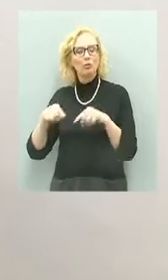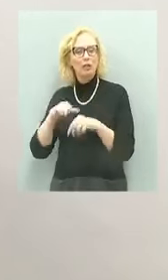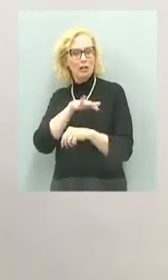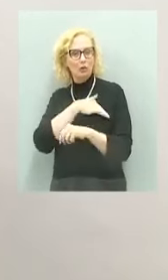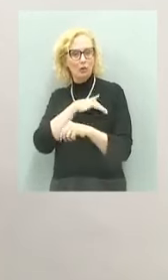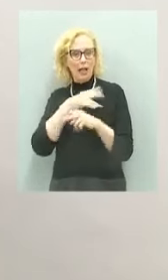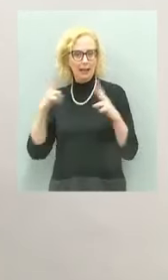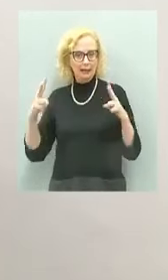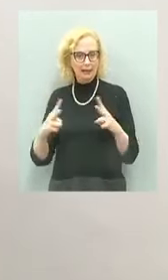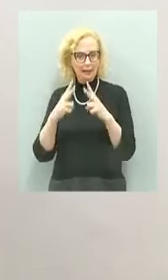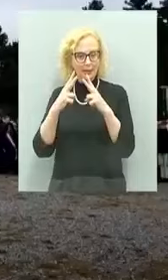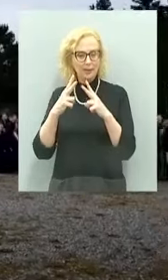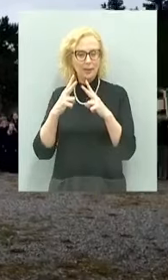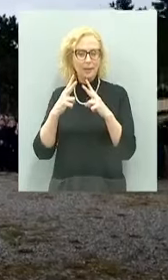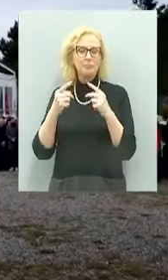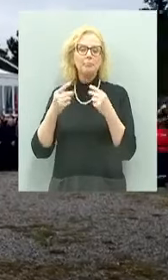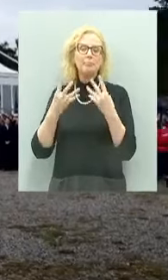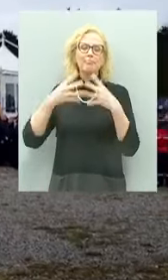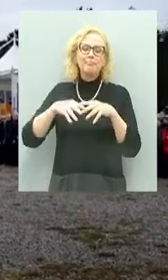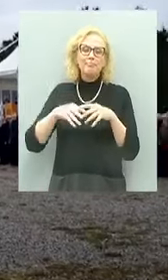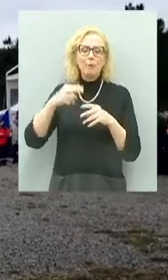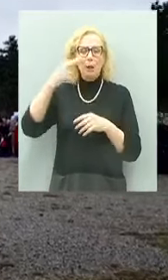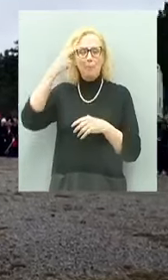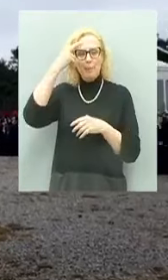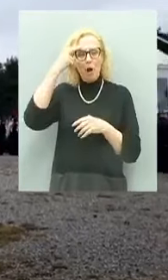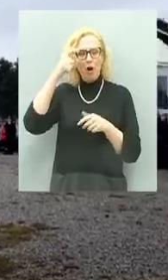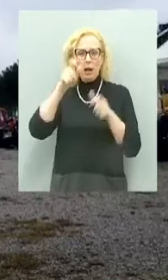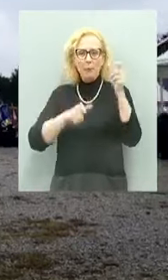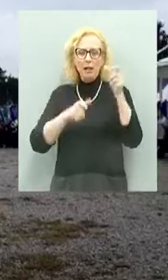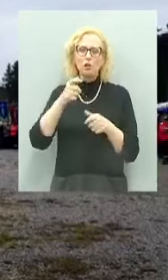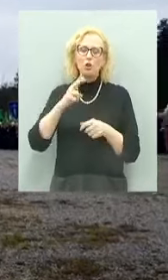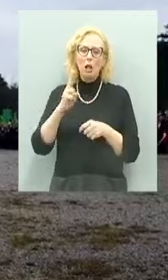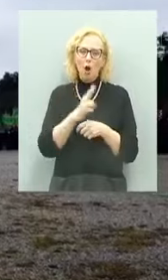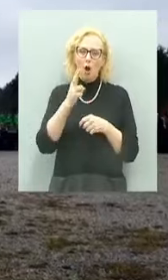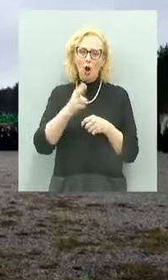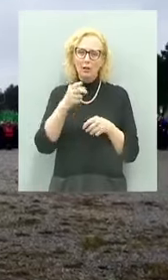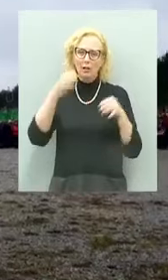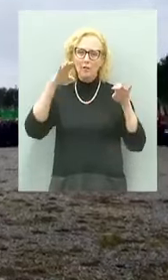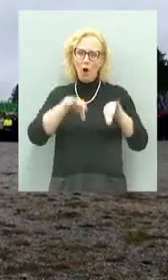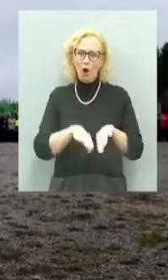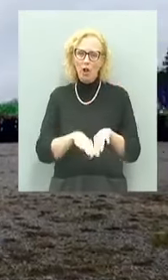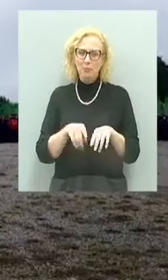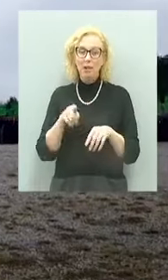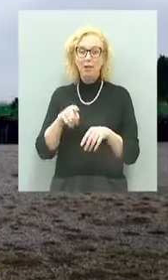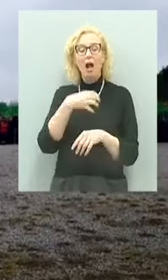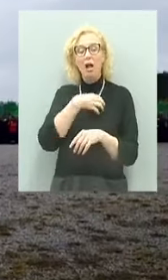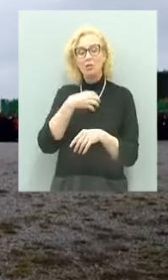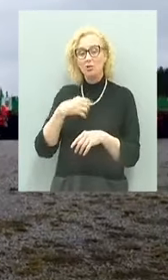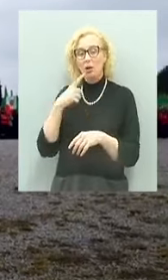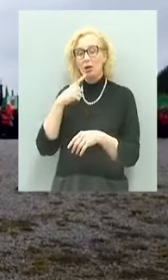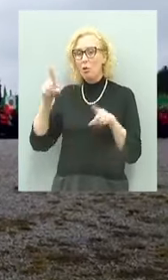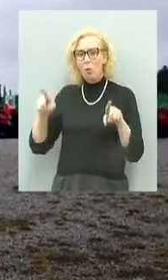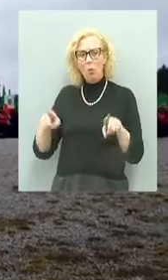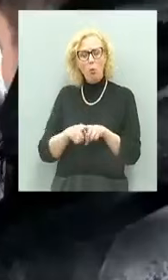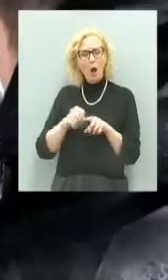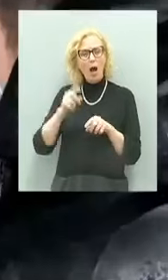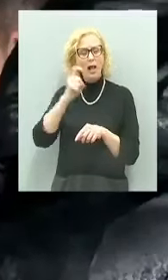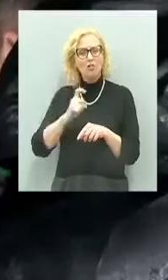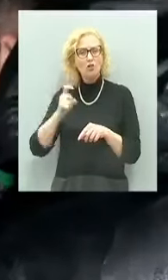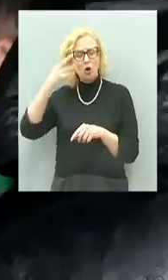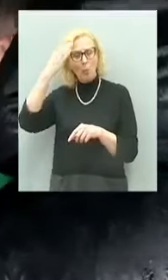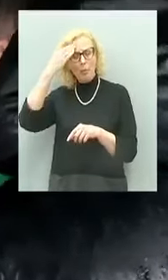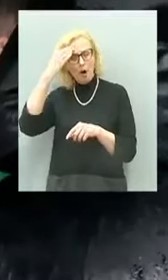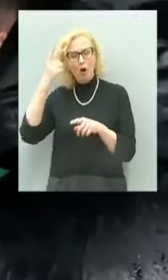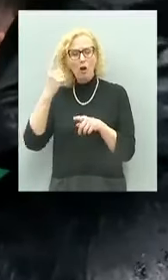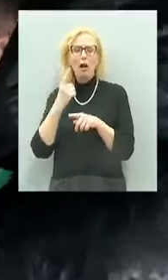studenti, organizzato per commemorare le vittime delle foibe. L'assessore ha proposto al pari del giorno della memoria l'organizzazione di